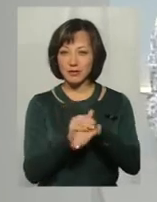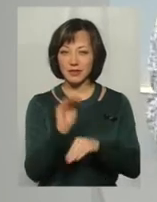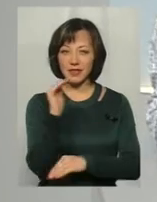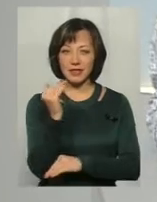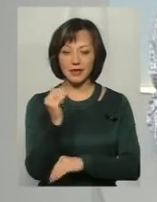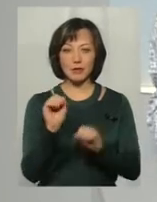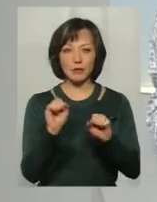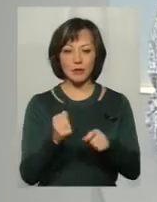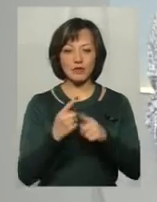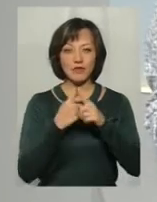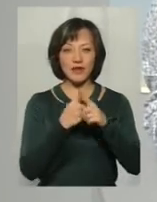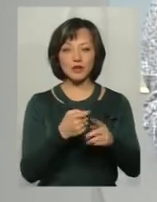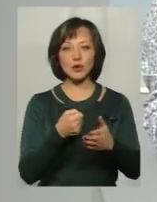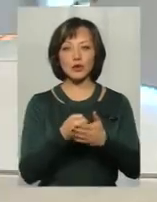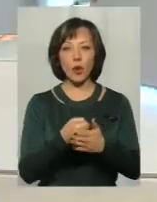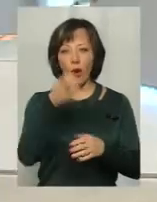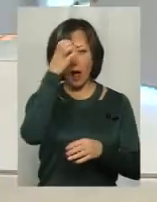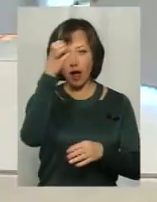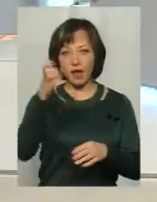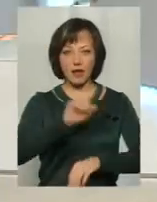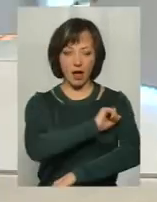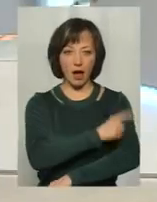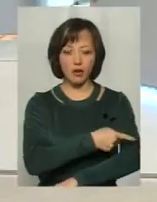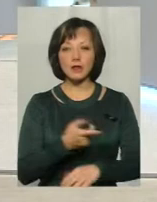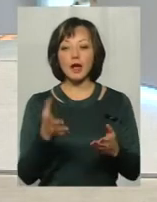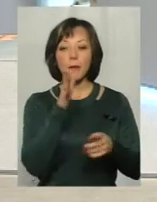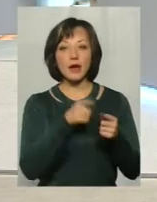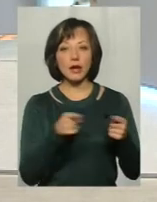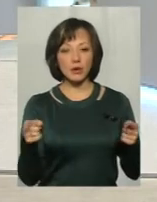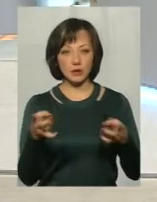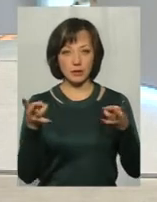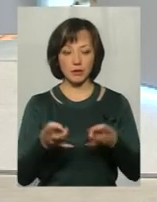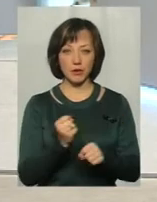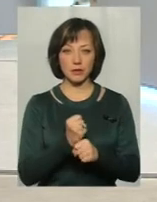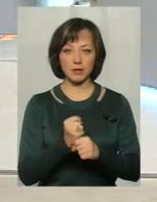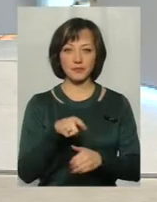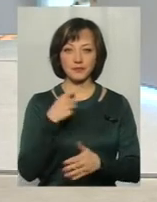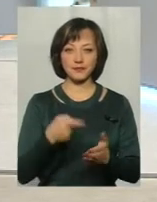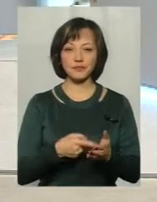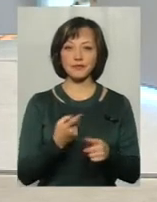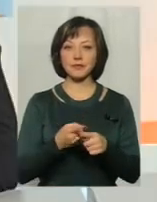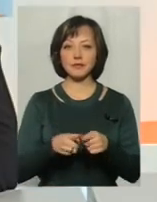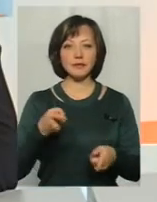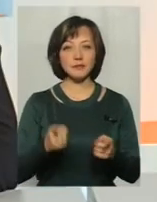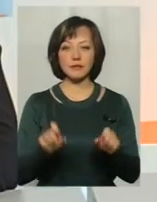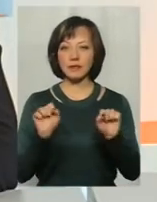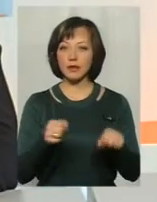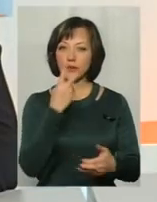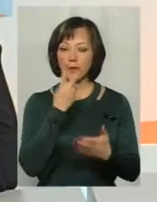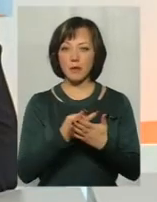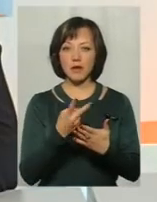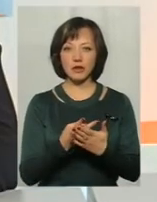може її вести до геніальності. Як це зробити батькам? І в який період часу це робиться? Ну, насправді, це можна побачити, напевно,